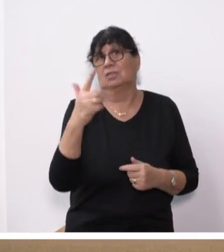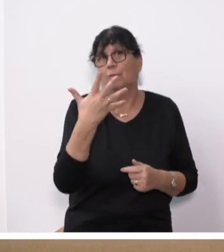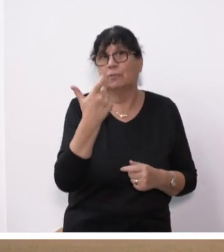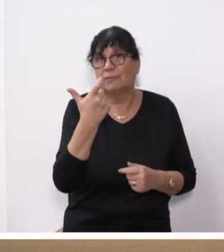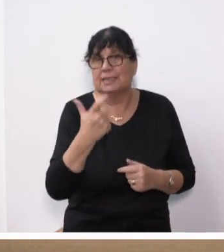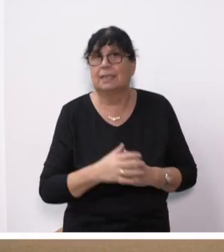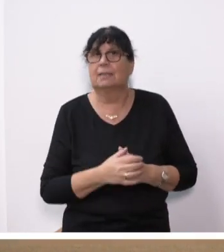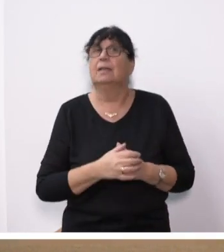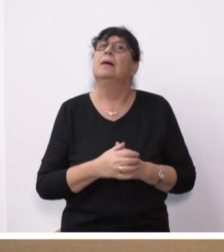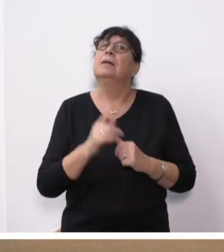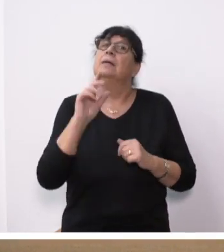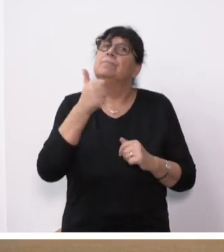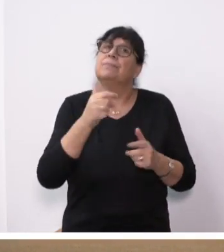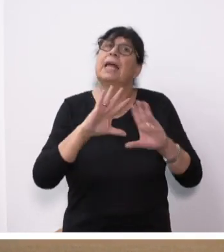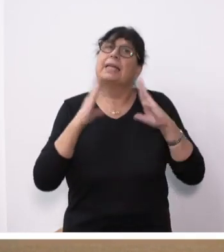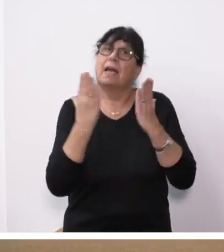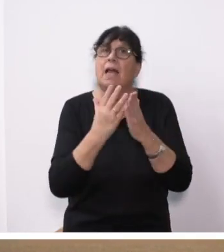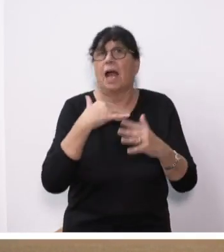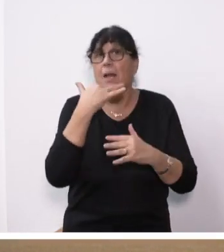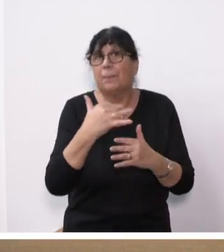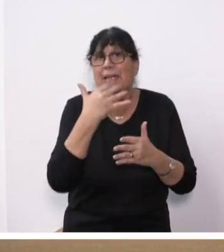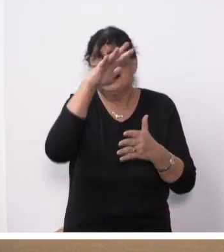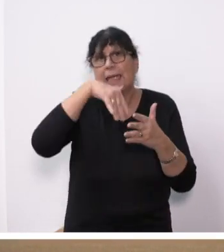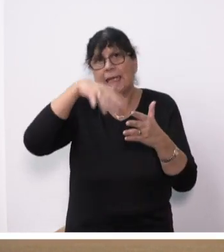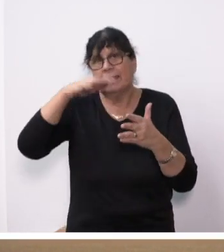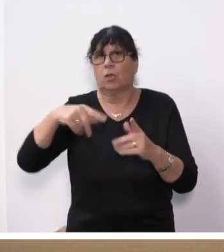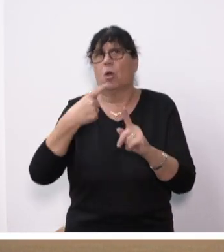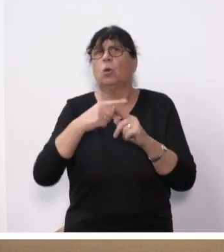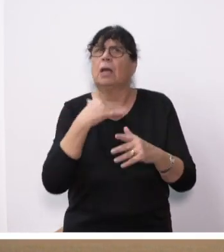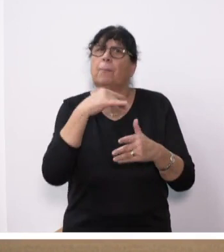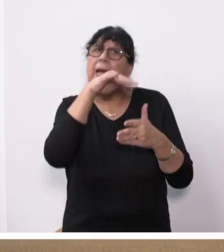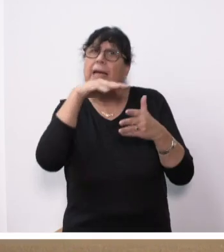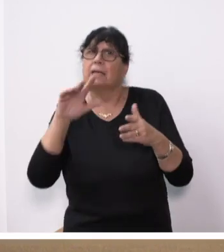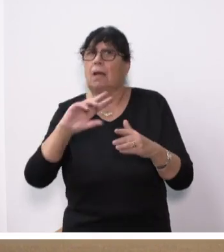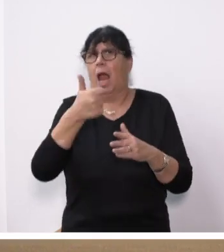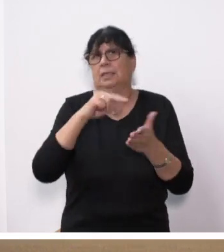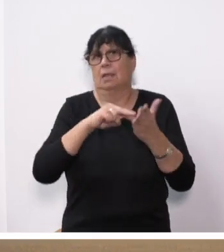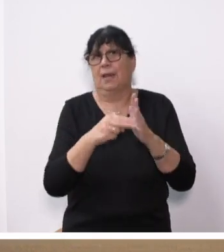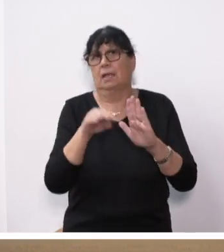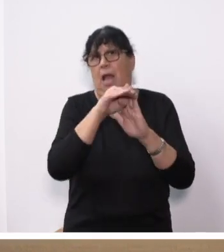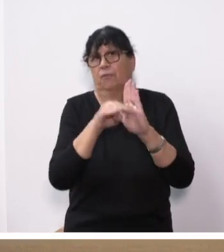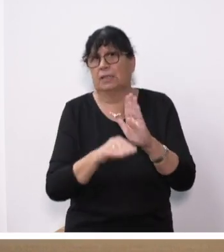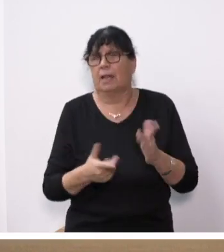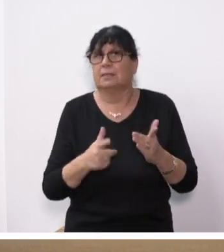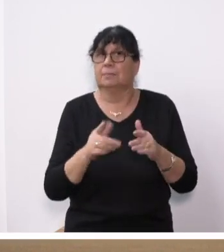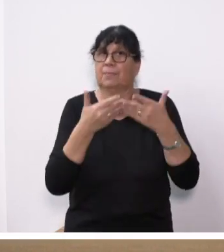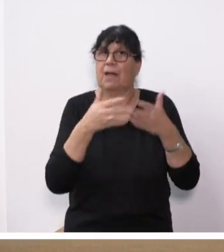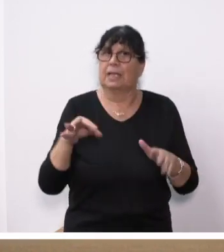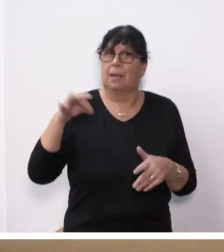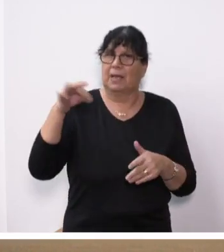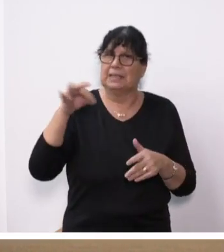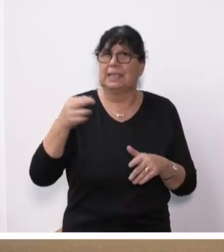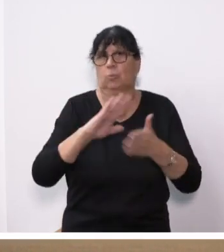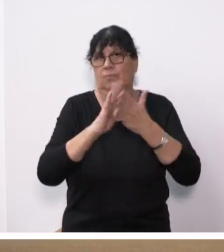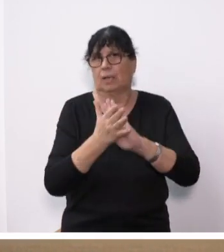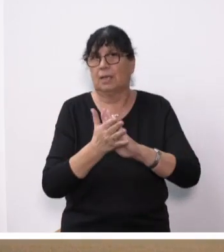sind in einen Generalbericht und Berichte zu den Einzelplänen gegliedert. Das erweiterte Präsidium ist